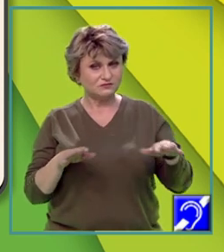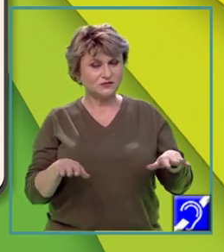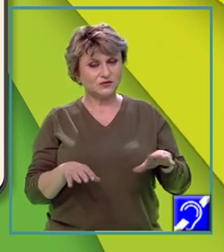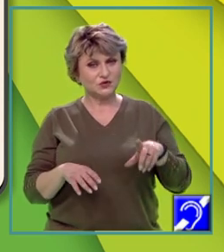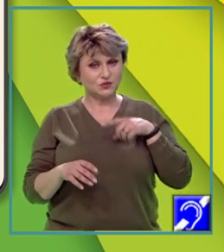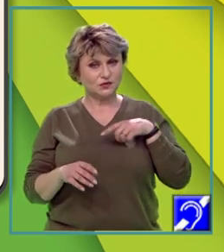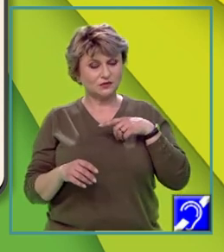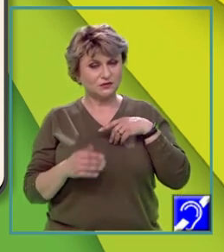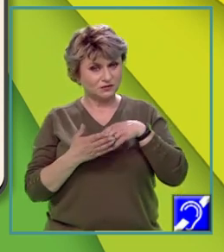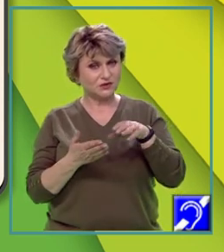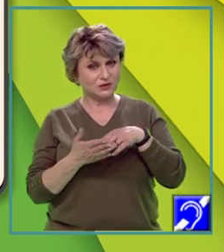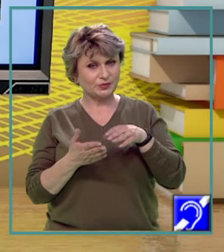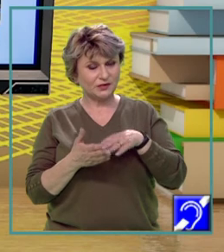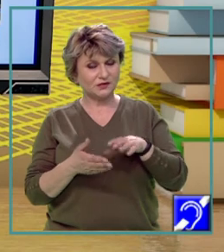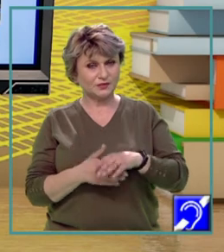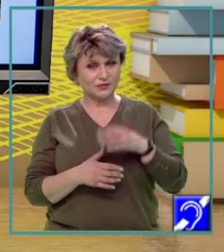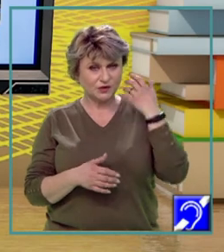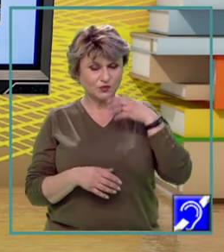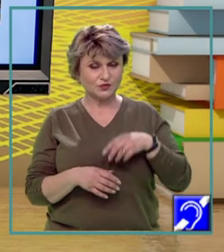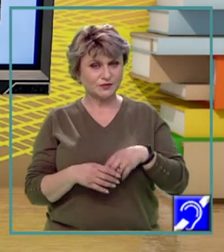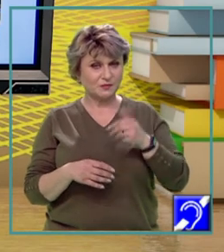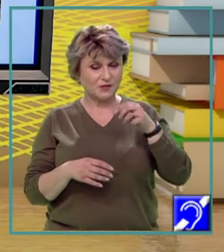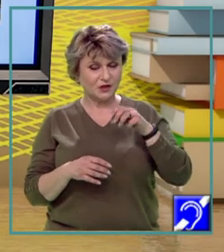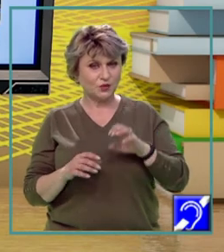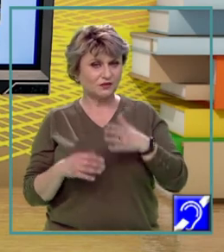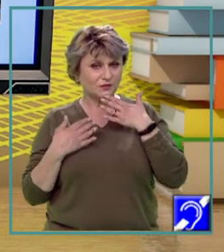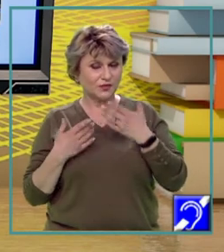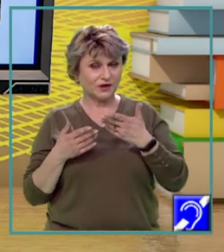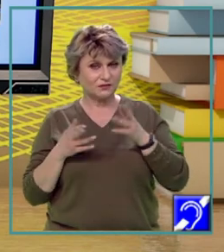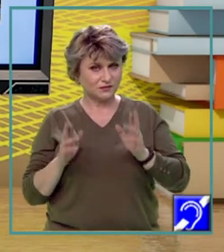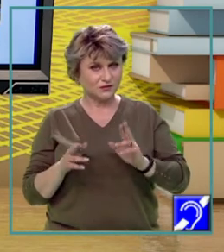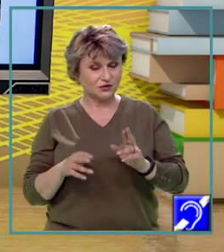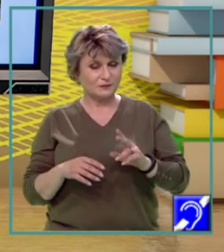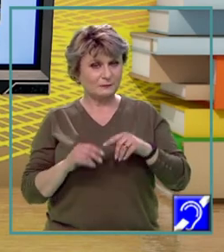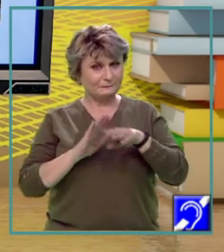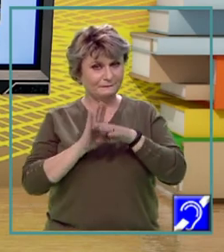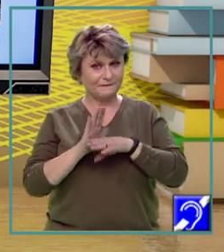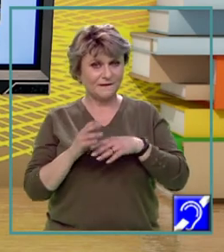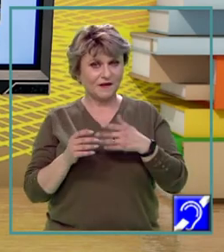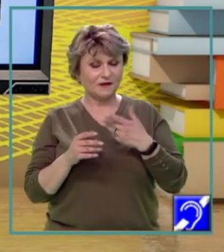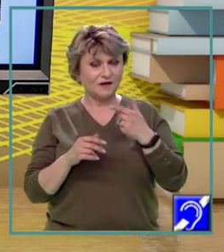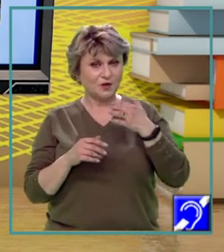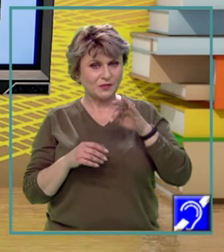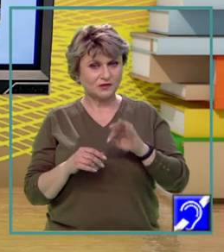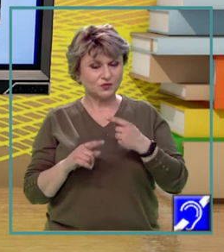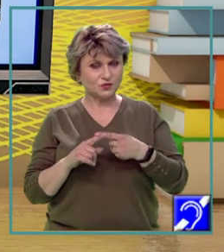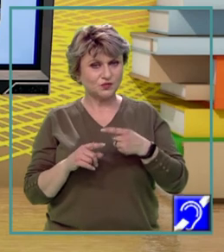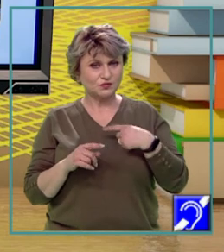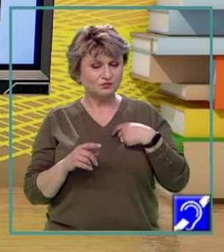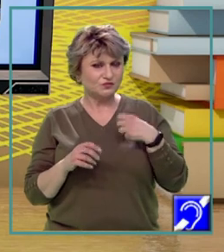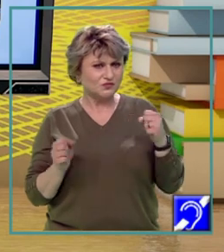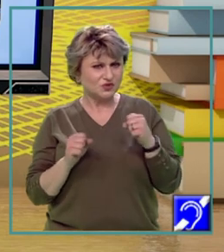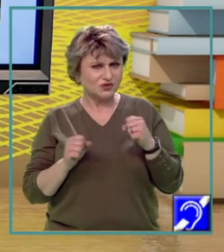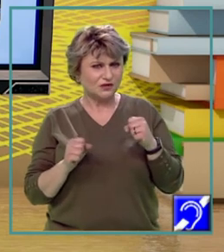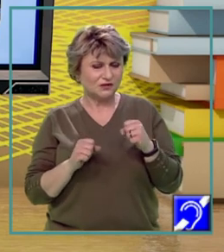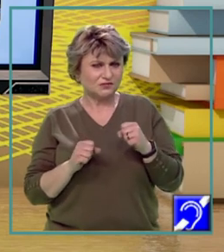risipite. Mediul temperat rece se caracterizează printr-un climat cu geruri puternice și